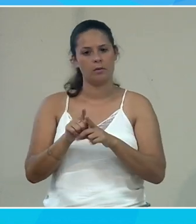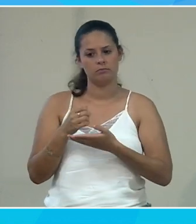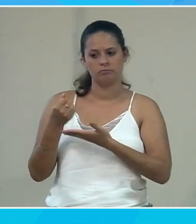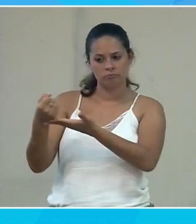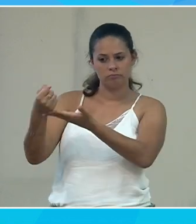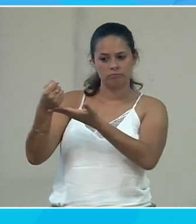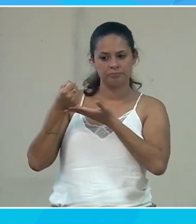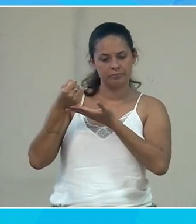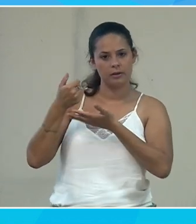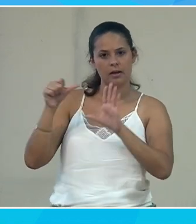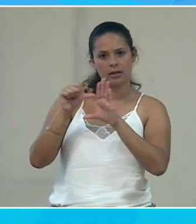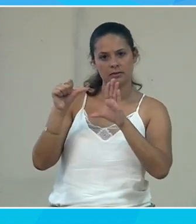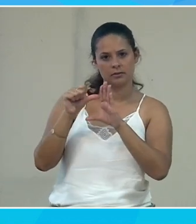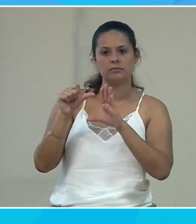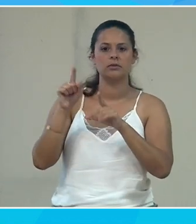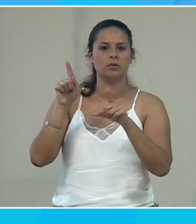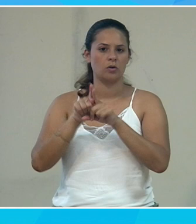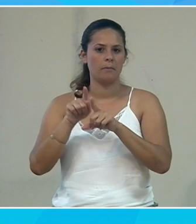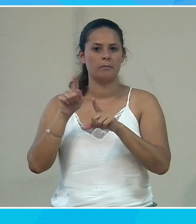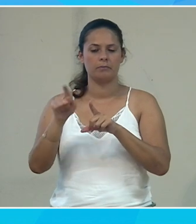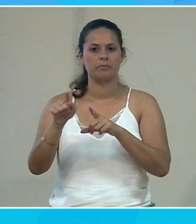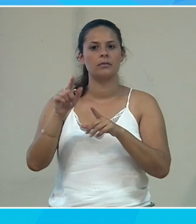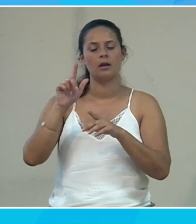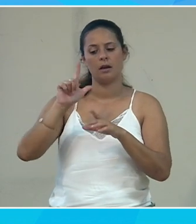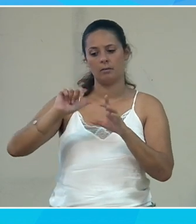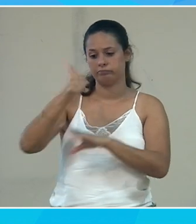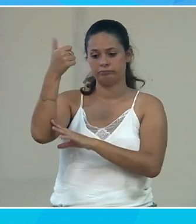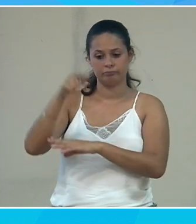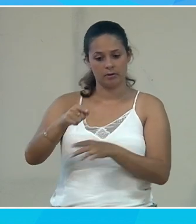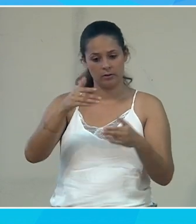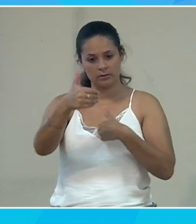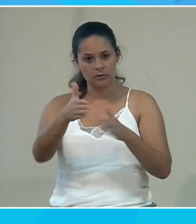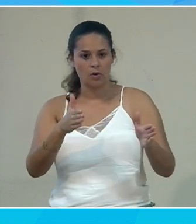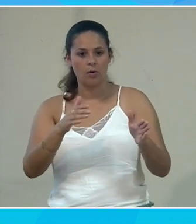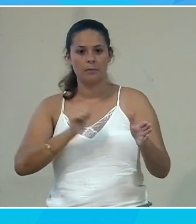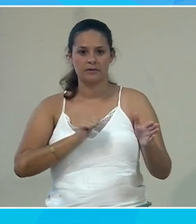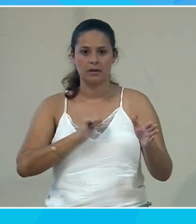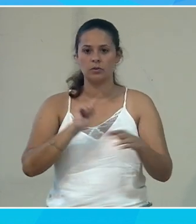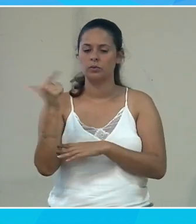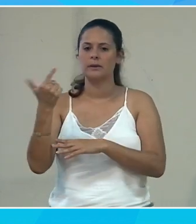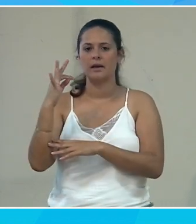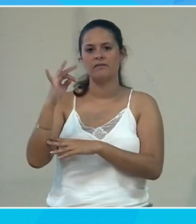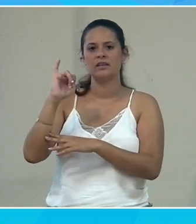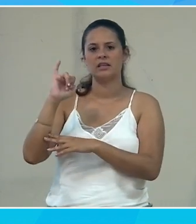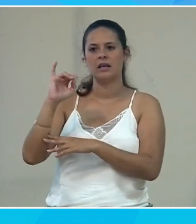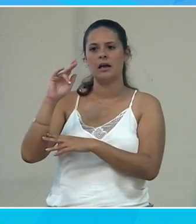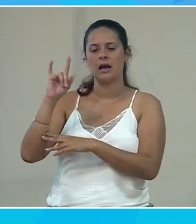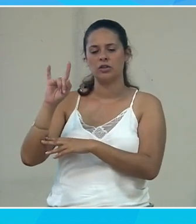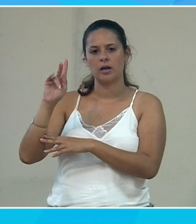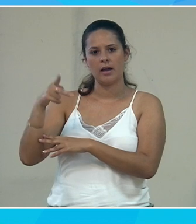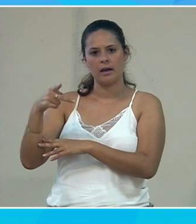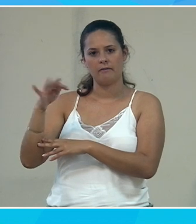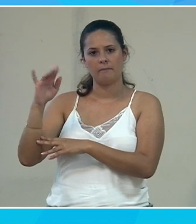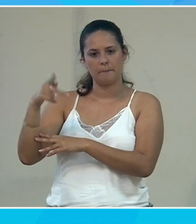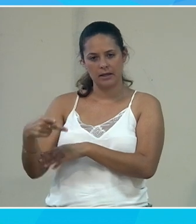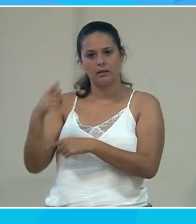GFIP et la FPHFP, qui sont, pour la première, dans le secteur privé, dans la deuxième, le secteur public, et qui vont utiliser les